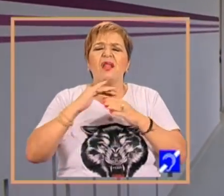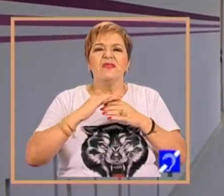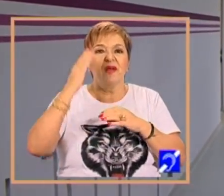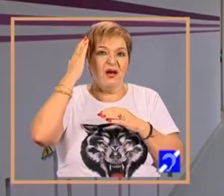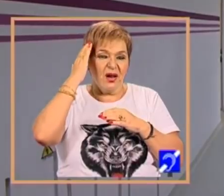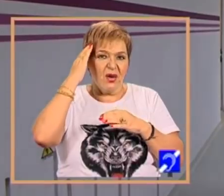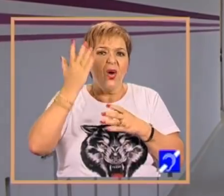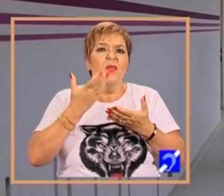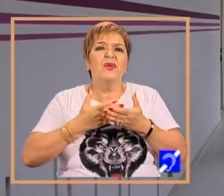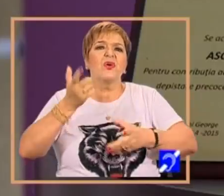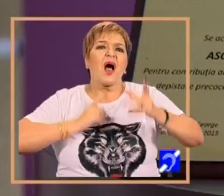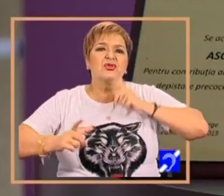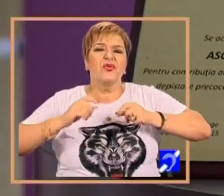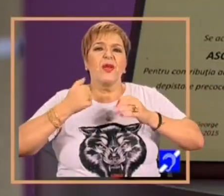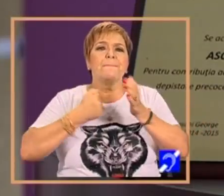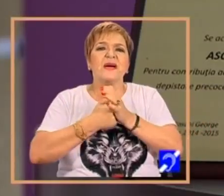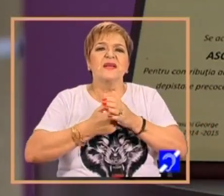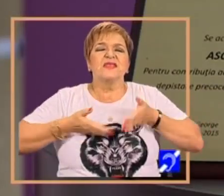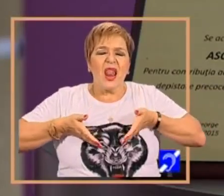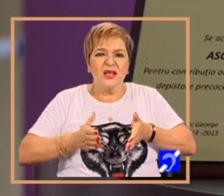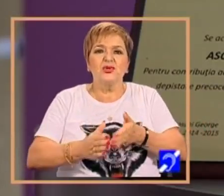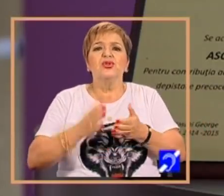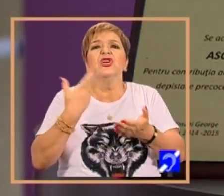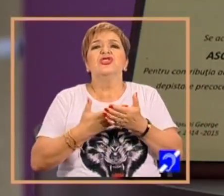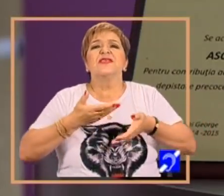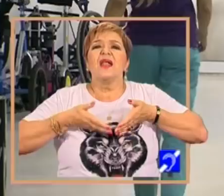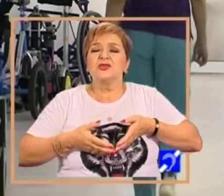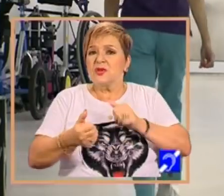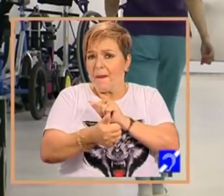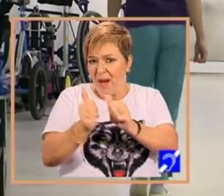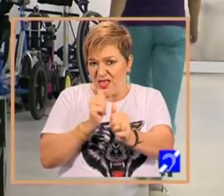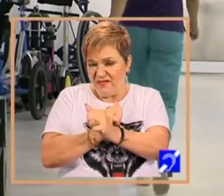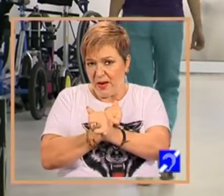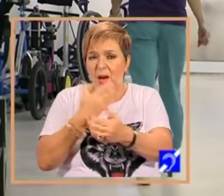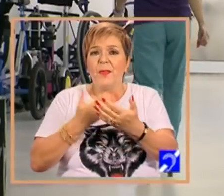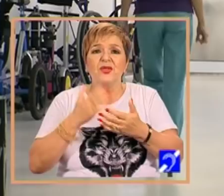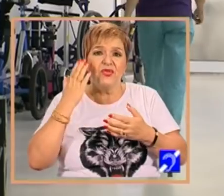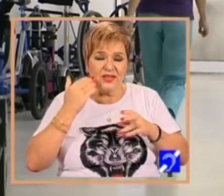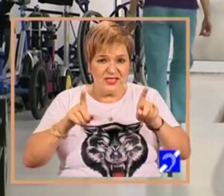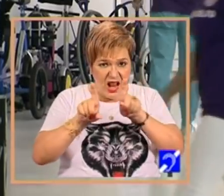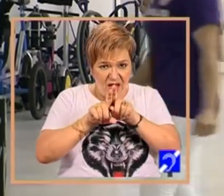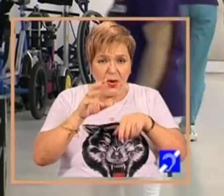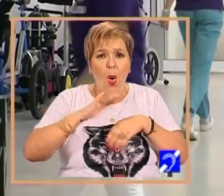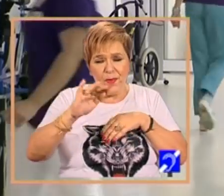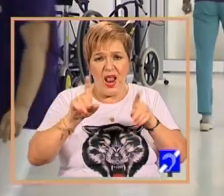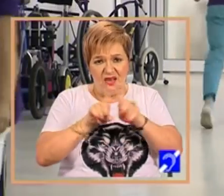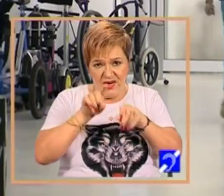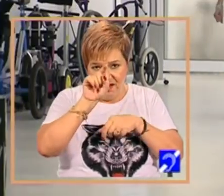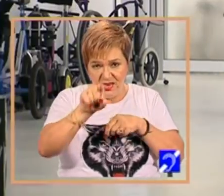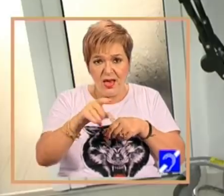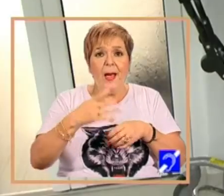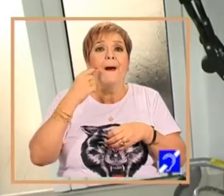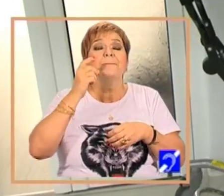din cauza suferinței fetale și nașterii premature. Pentru Maria Beatrice și copii asemănători ei, părinții au